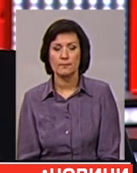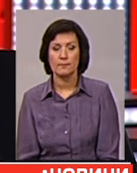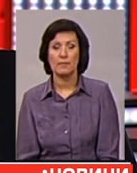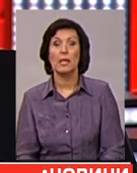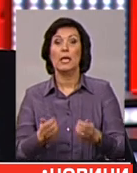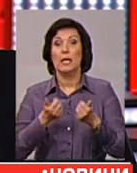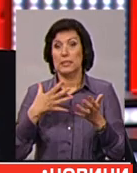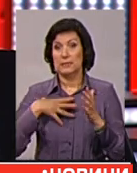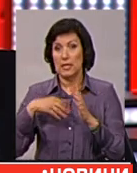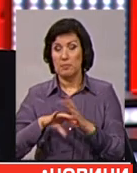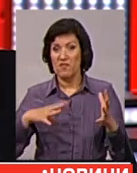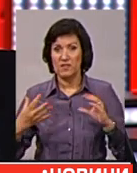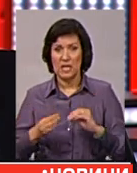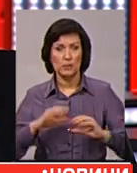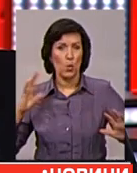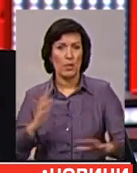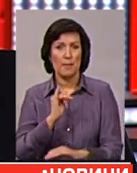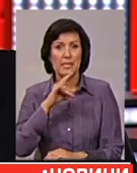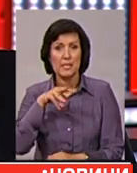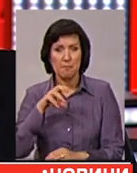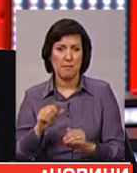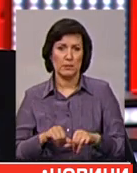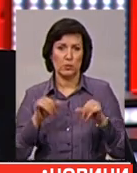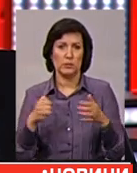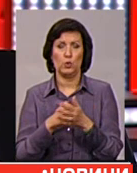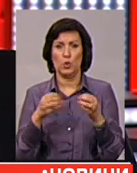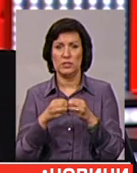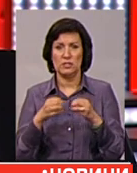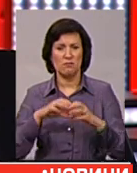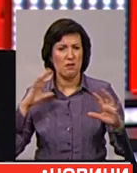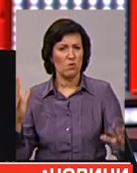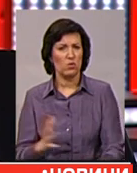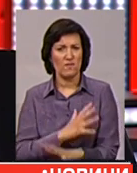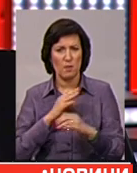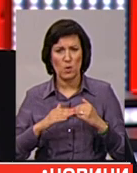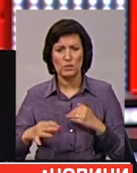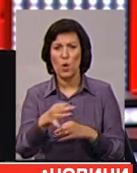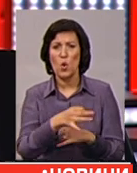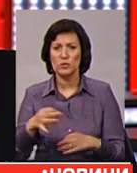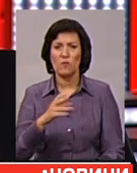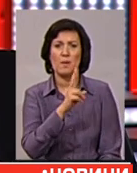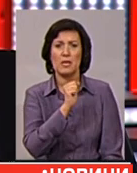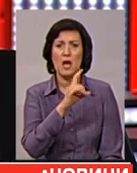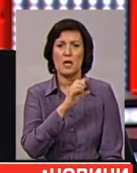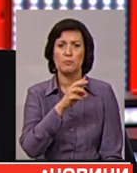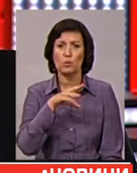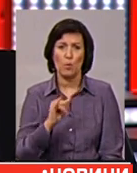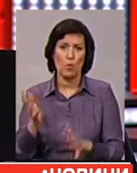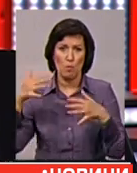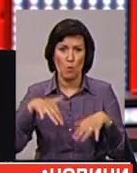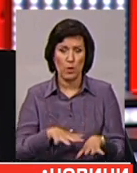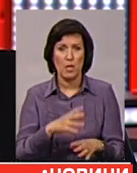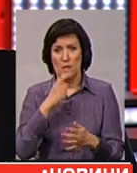Кількість загиблих наслідок урагану Ірма зросла до 10. Руйнівна стихія прокутилася островами в Кирибському морі. Під удар